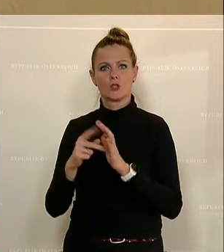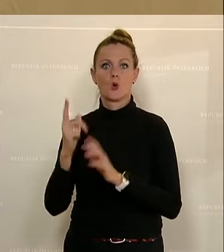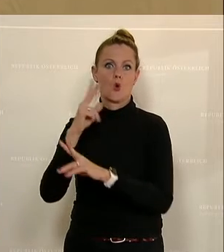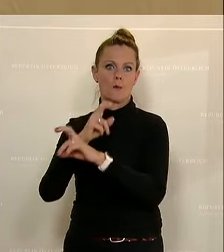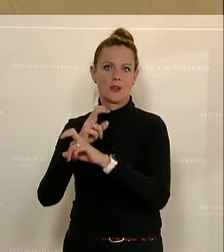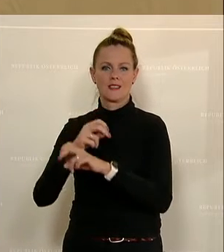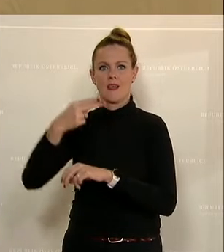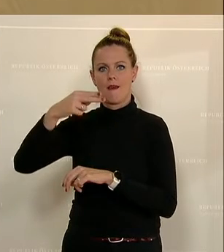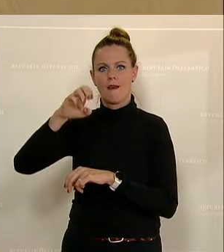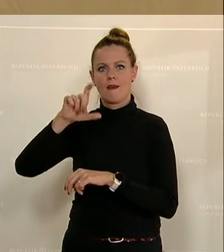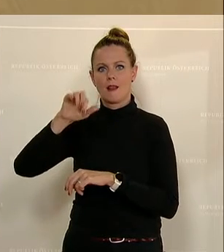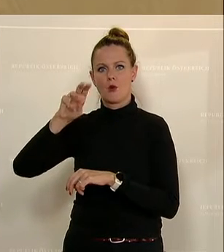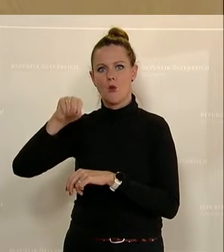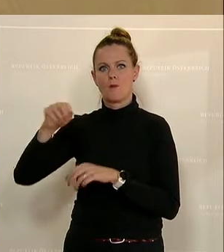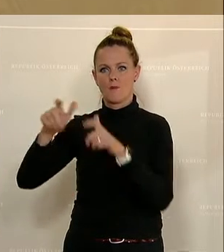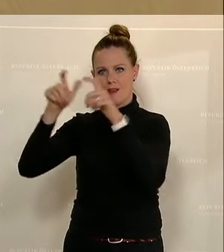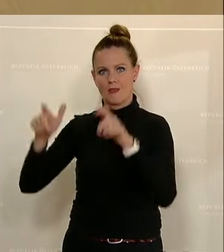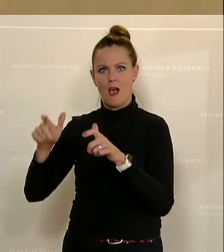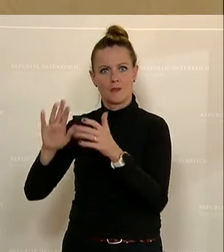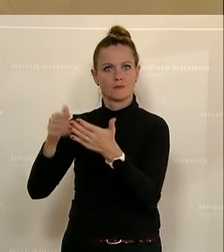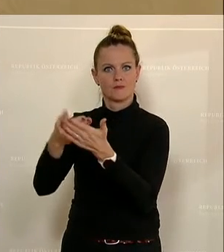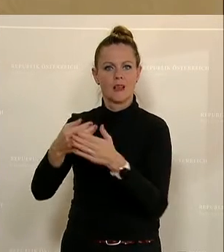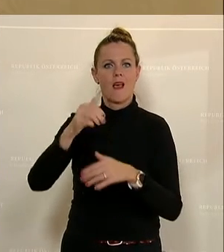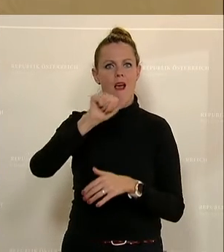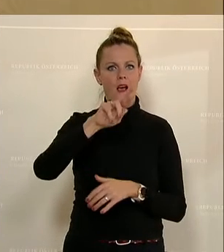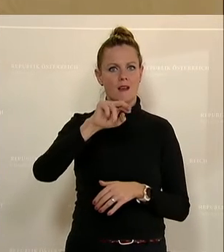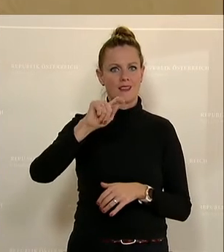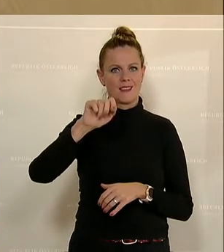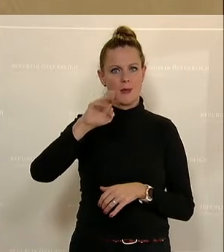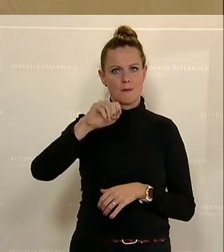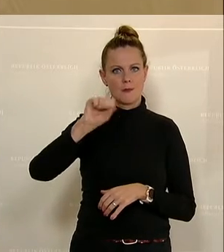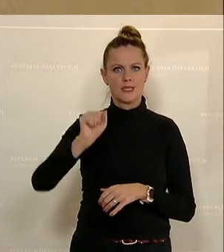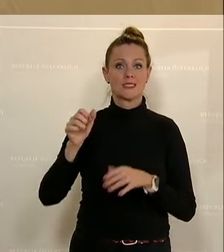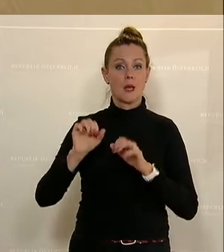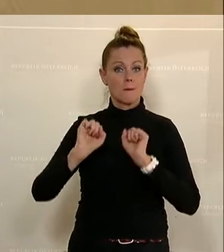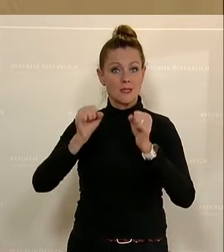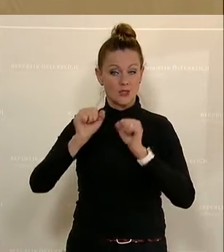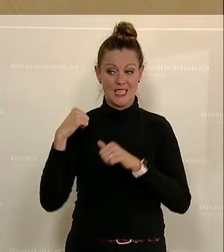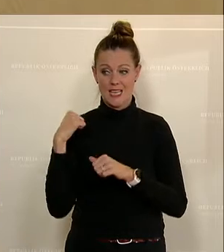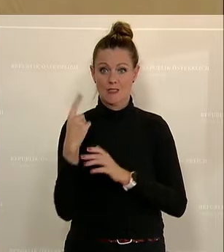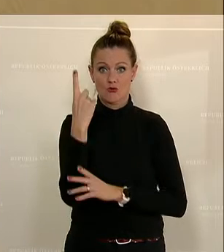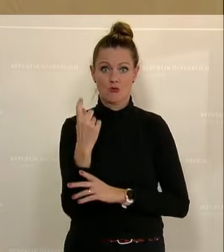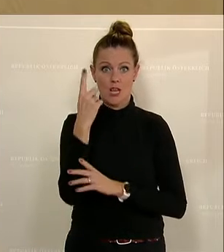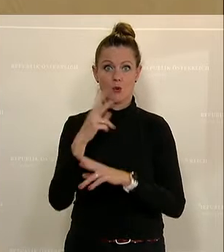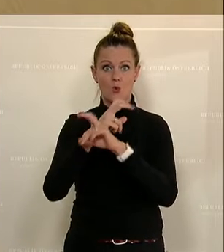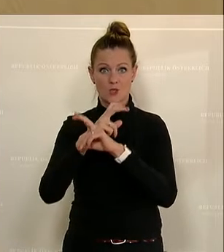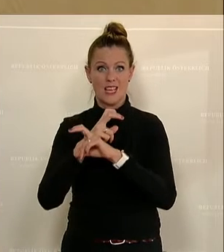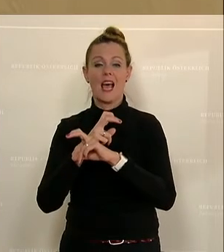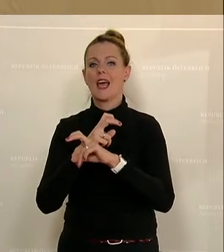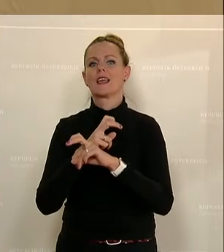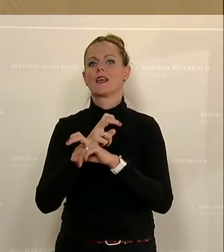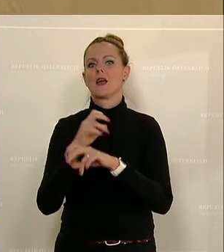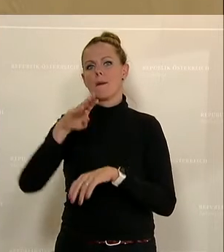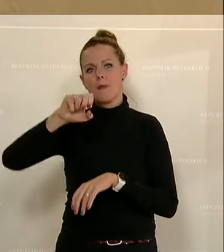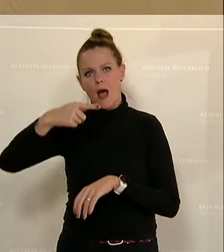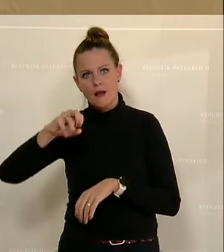zur Verfügung stellt. Bei der Artemis-Mission, die gestern in der Früh starten konnte, sind unsere österreichischen Unternehmen, die Titi Tech, Magna